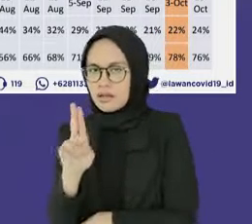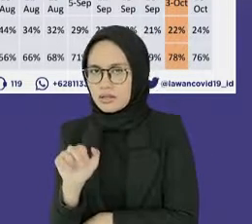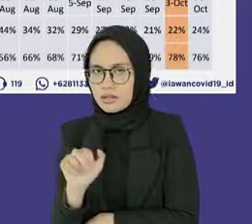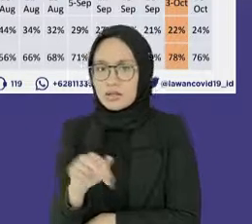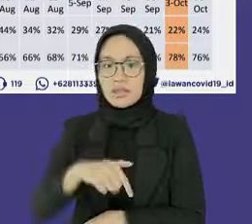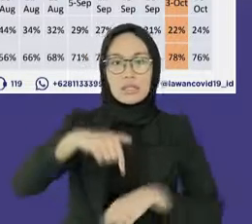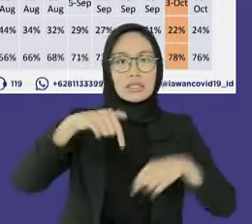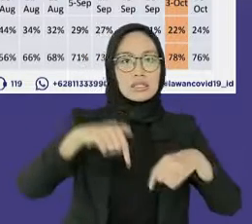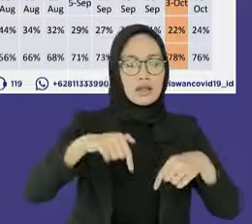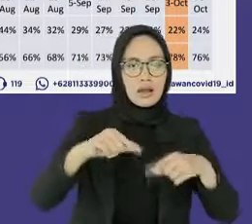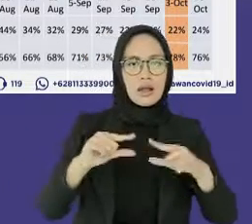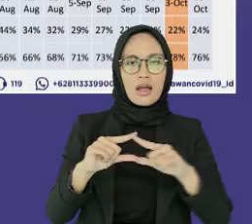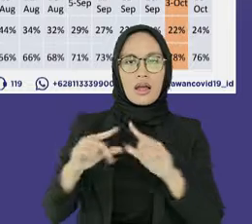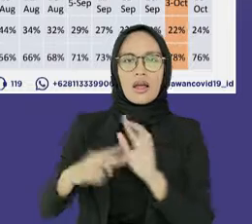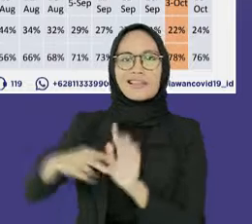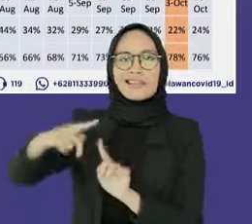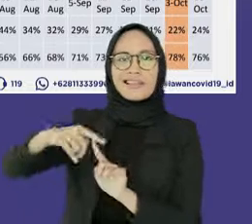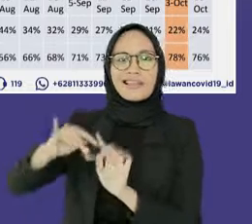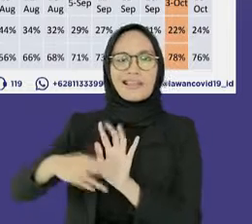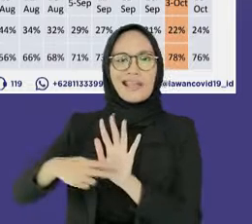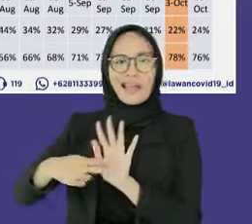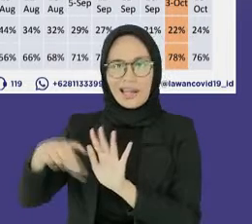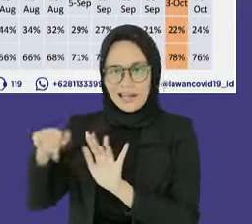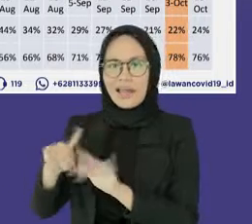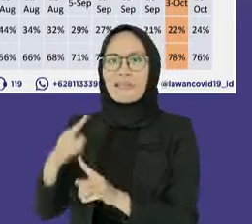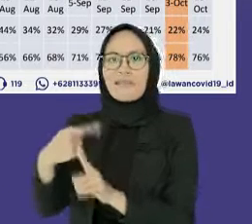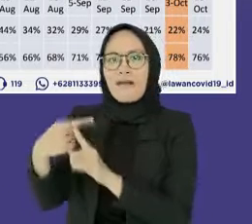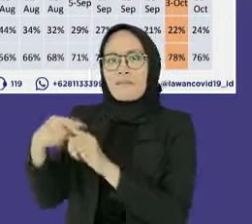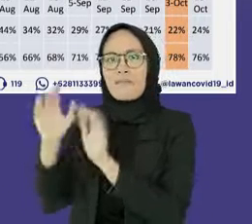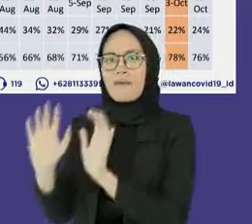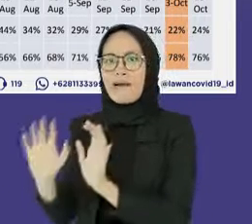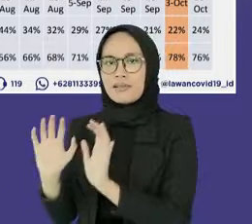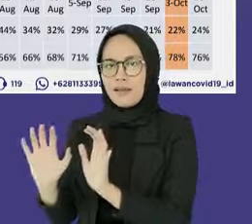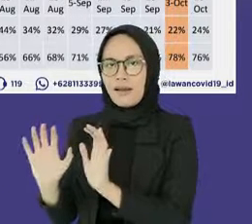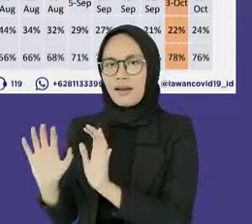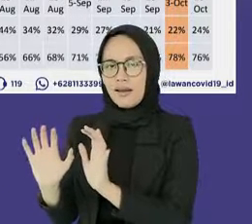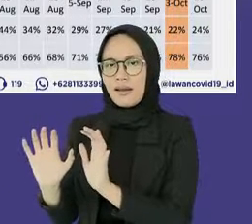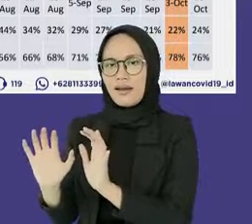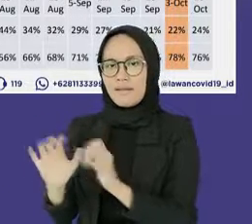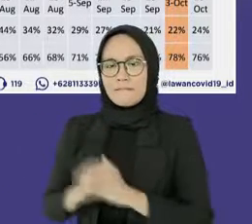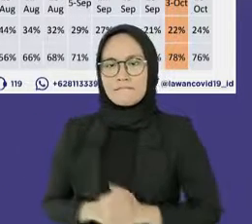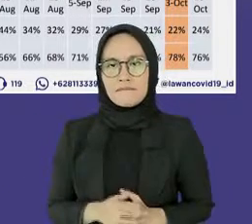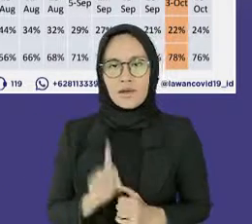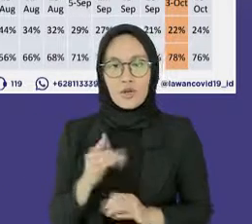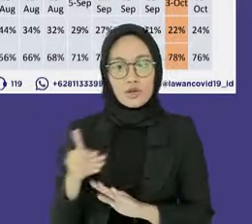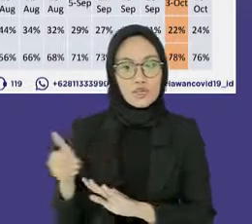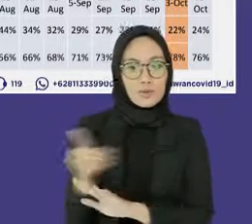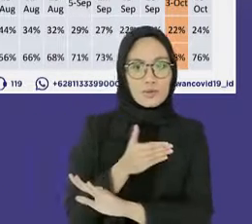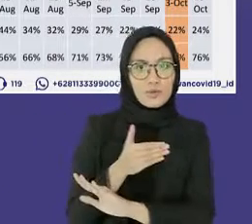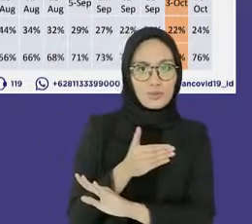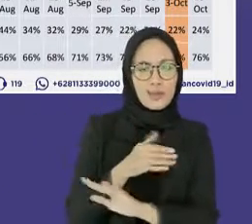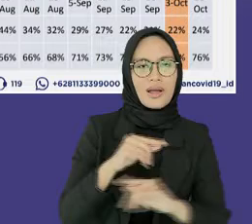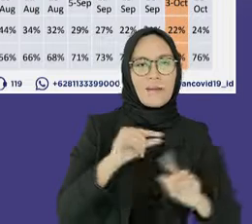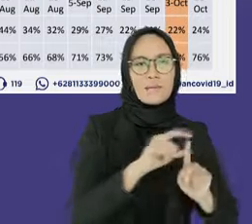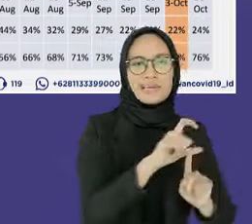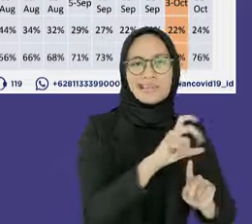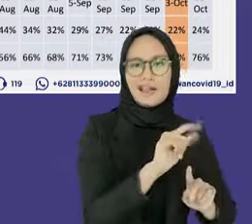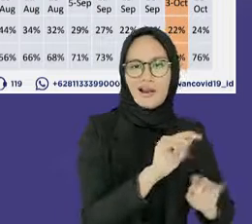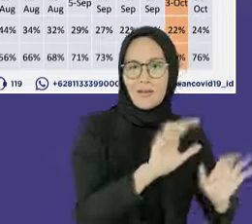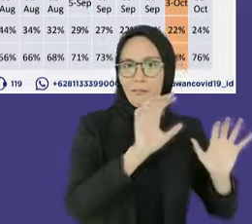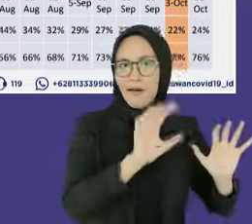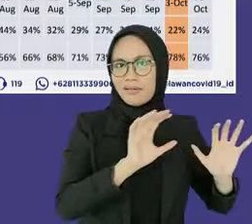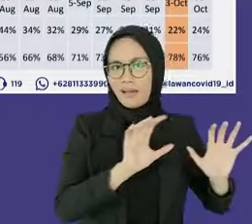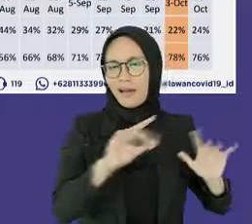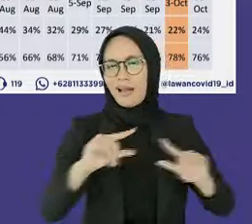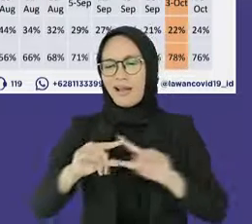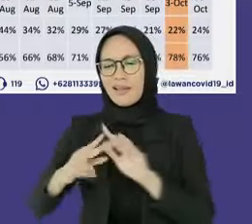antigen pun kembali mendominasi, berkebalikan dari kondisi sebelumnya. Selama hampir 8 minggu terakhir,